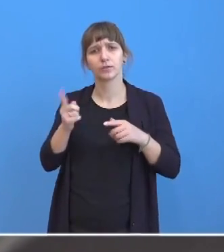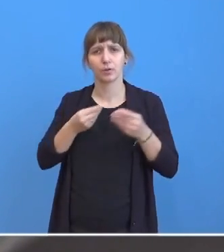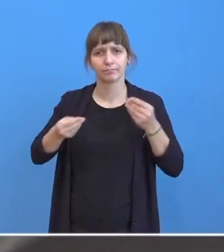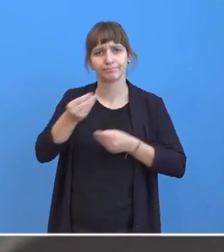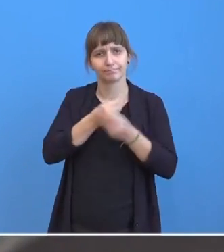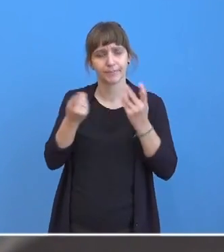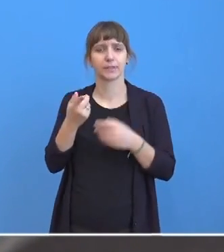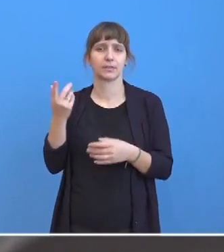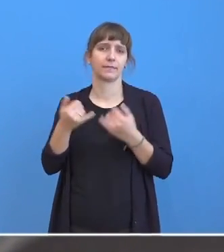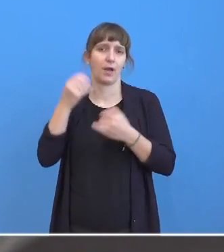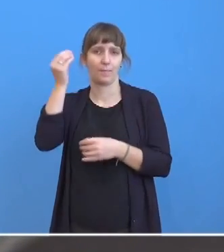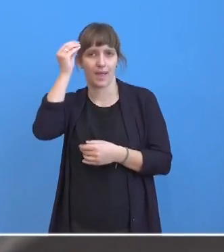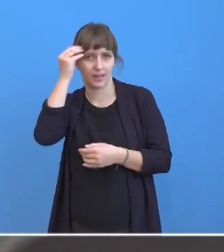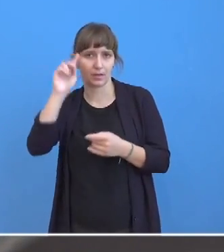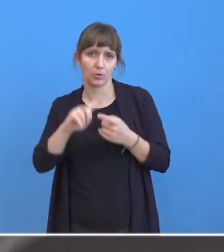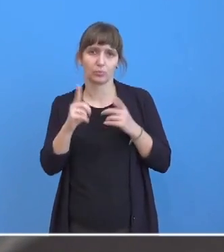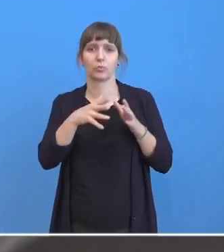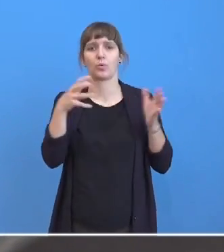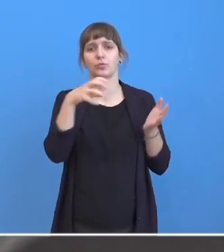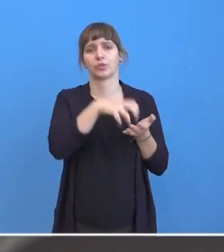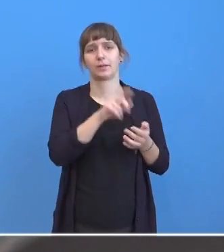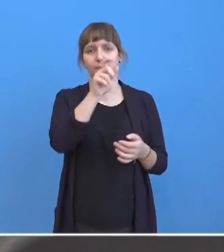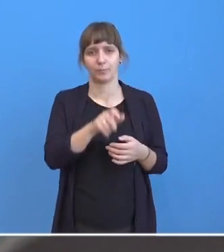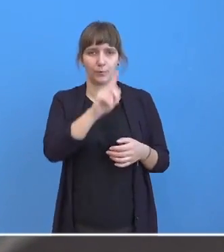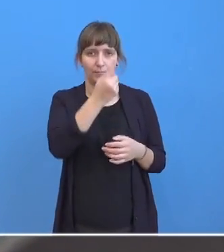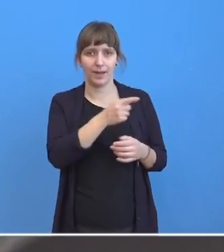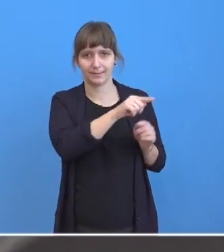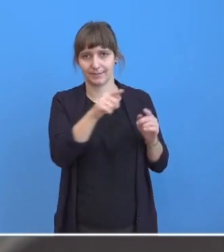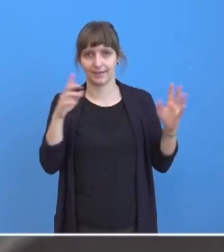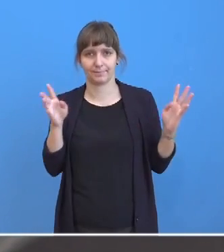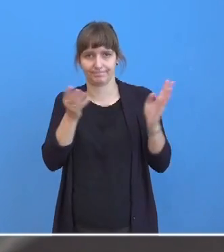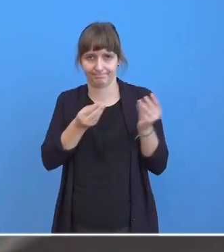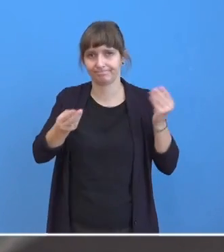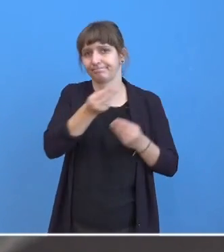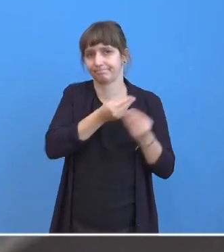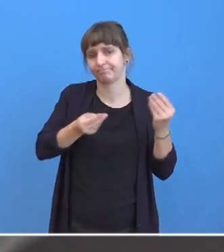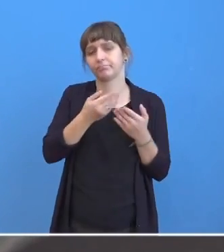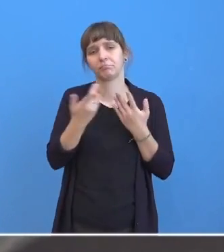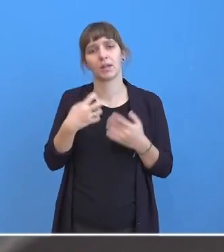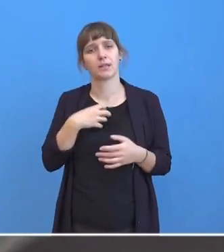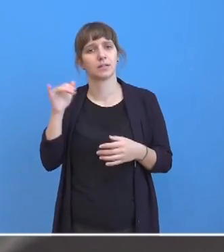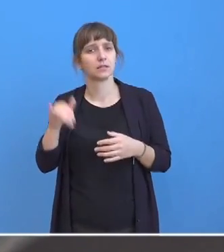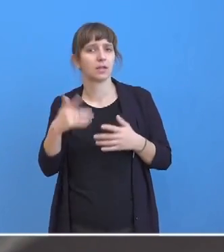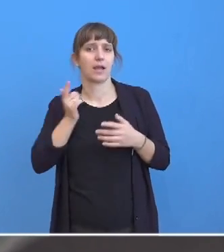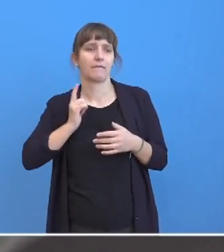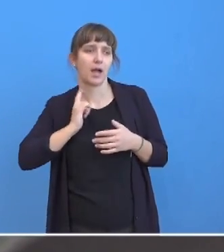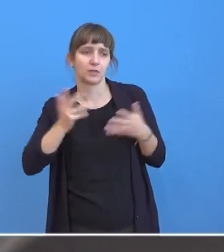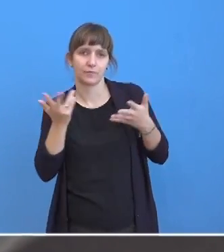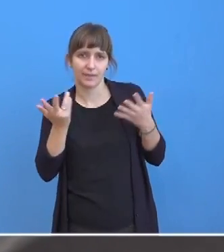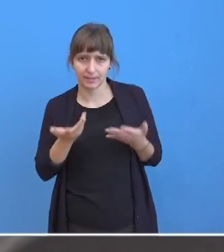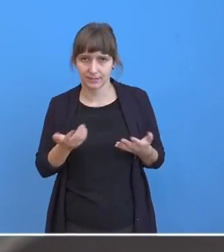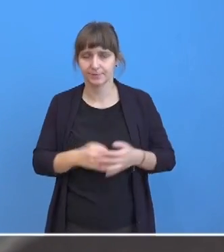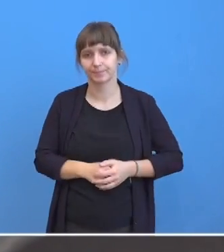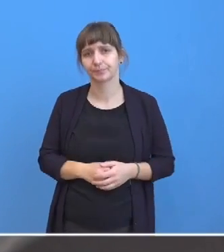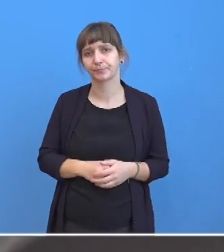Merkel und den Bürgermeistern der Großstädte. Mit welcher Erwartungshaltung geht denn die Kanzlerin in dieses Gespräch? Und